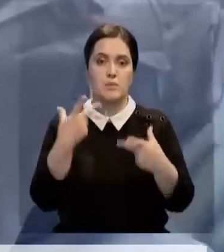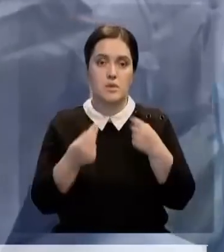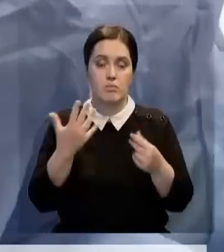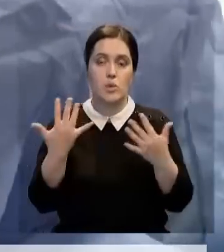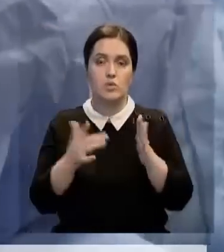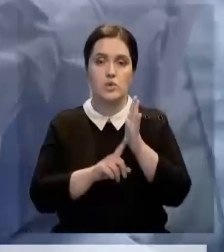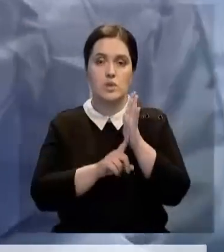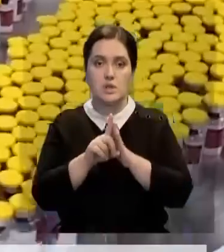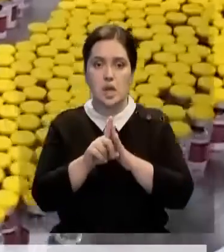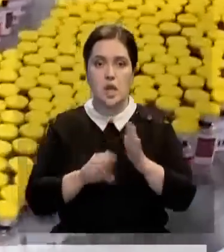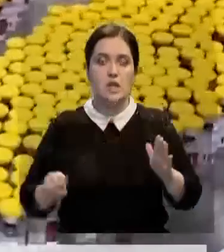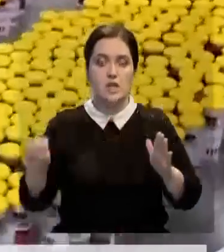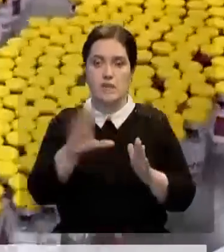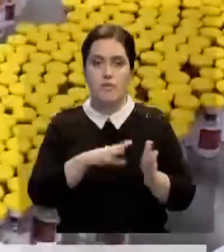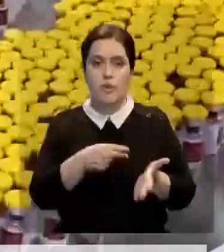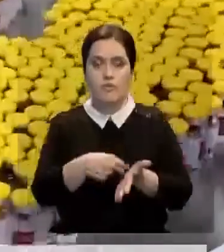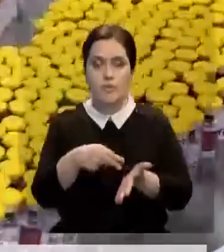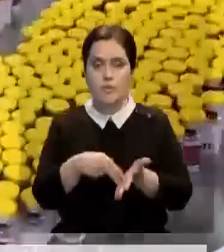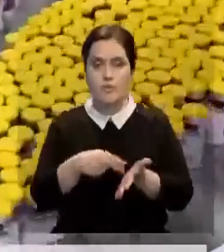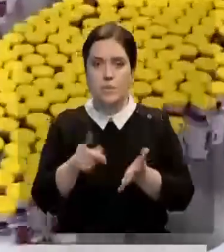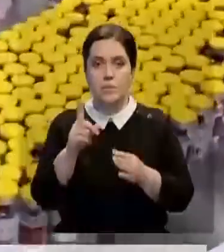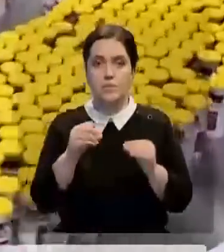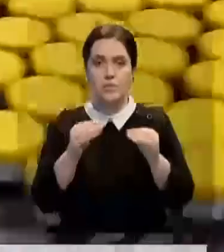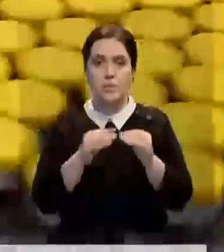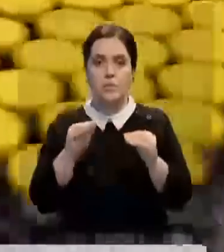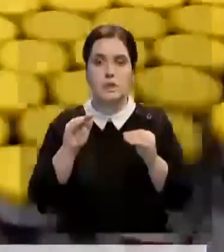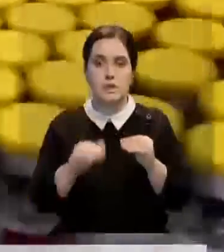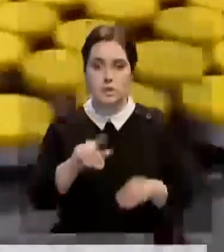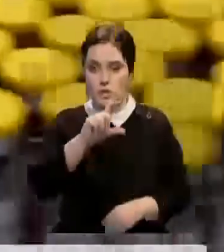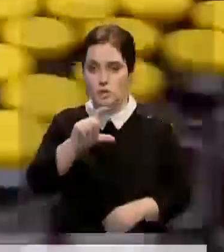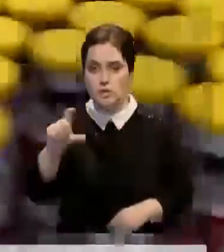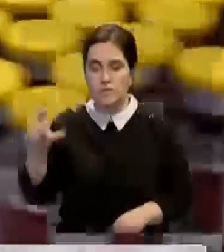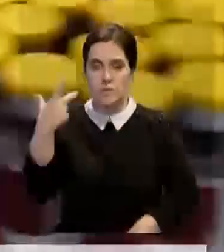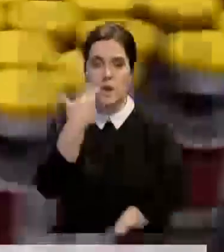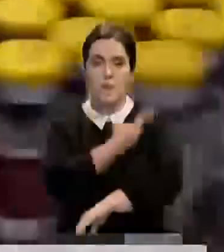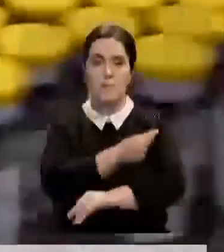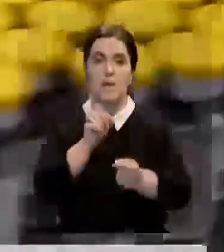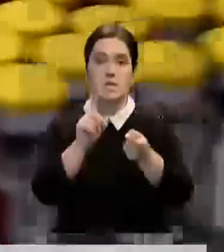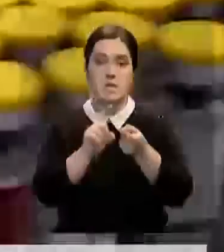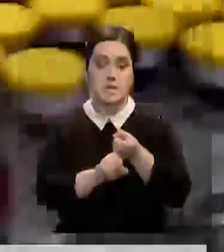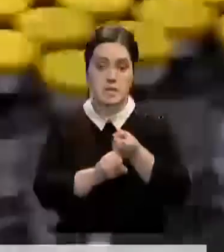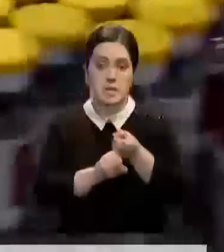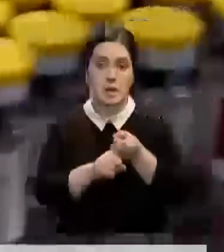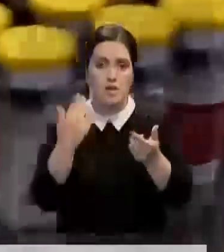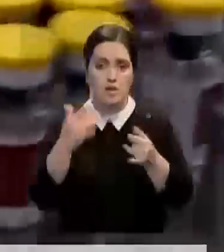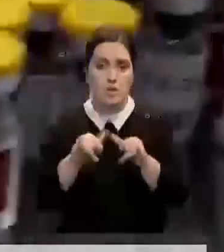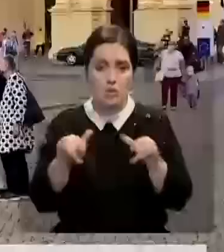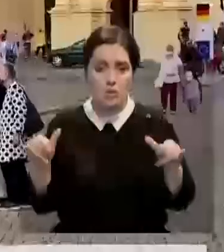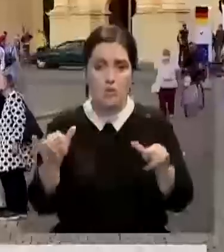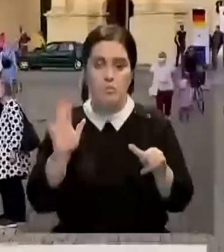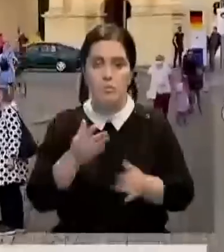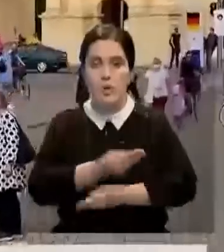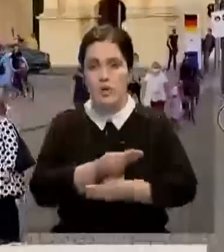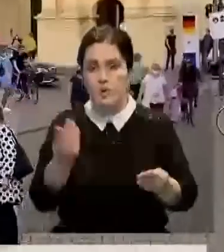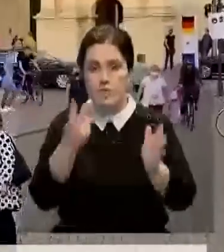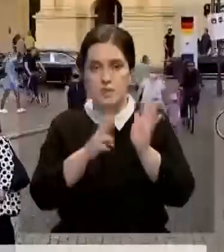Прививочная кампания уже началась. Всего Европа закупила 110 тысяч доз препаратов. Их, в зависимости от эпидситуации,